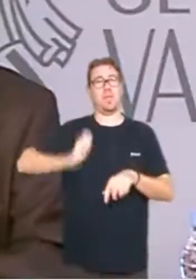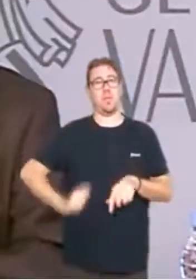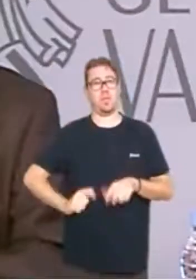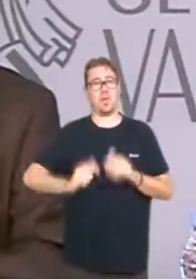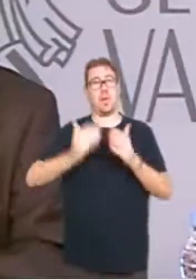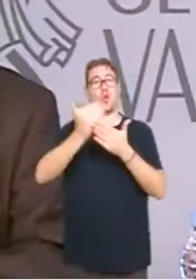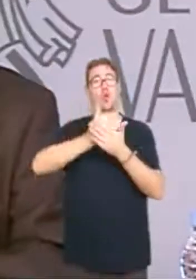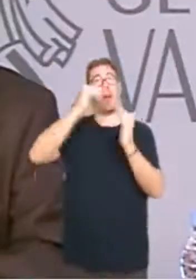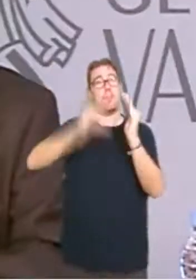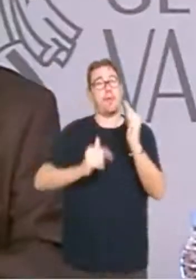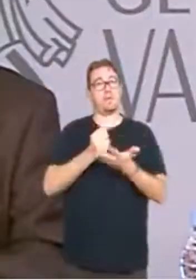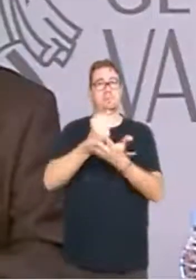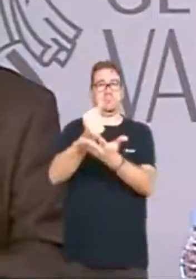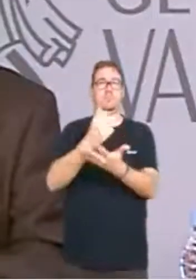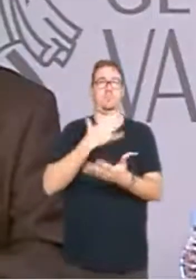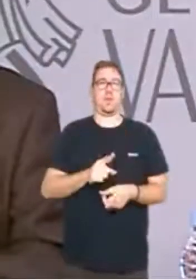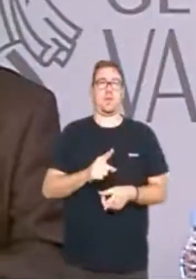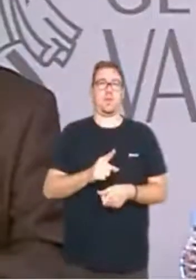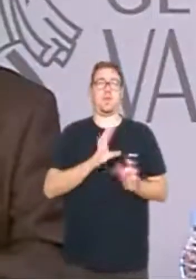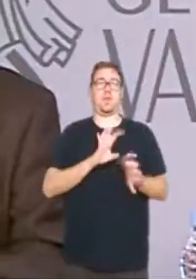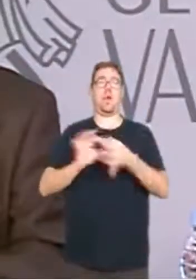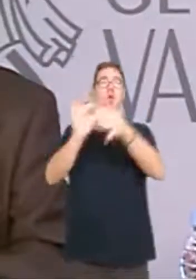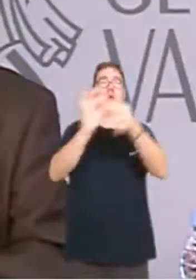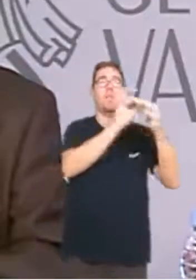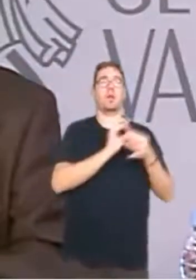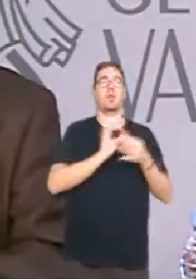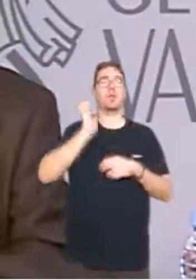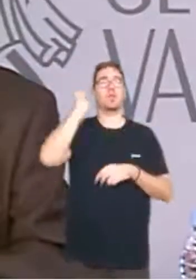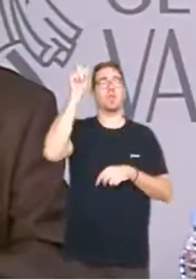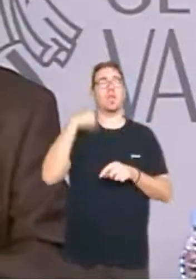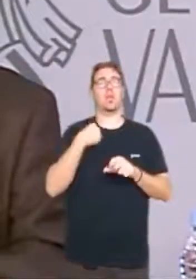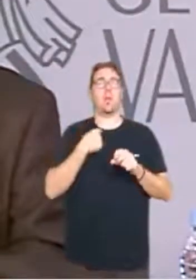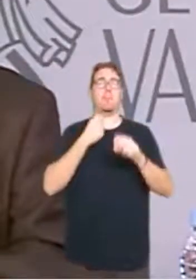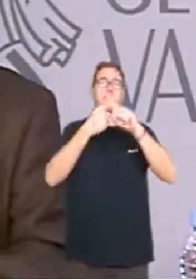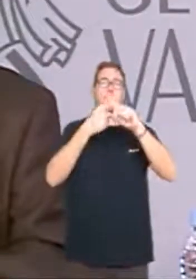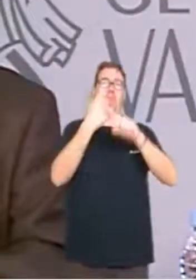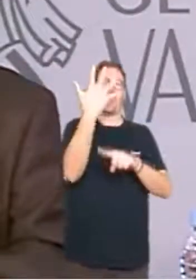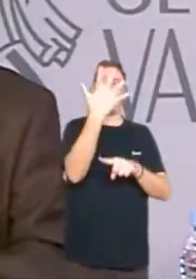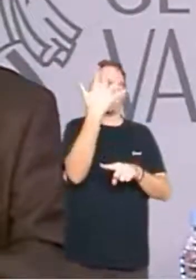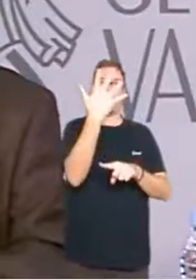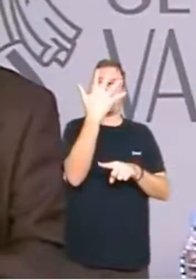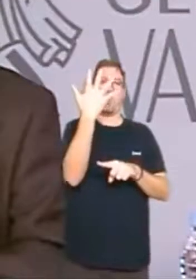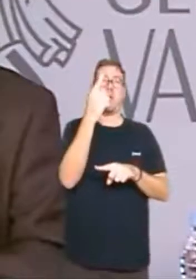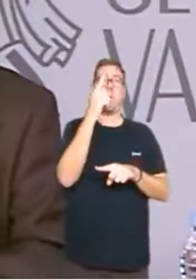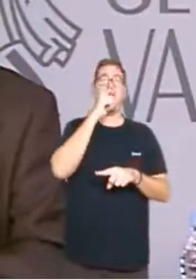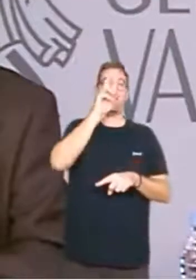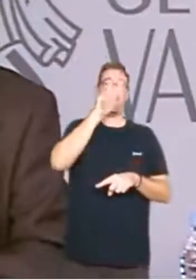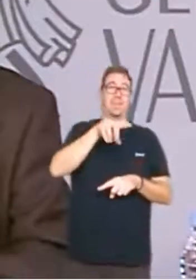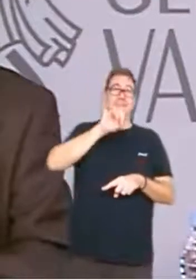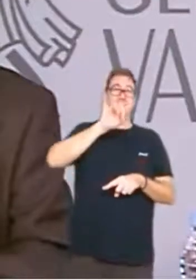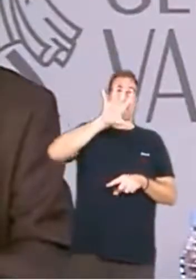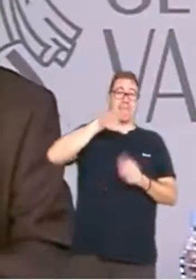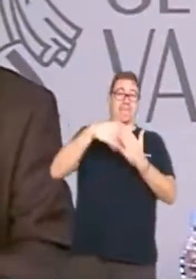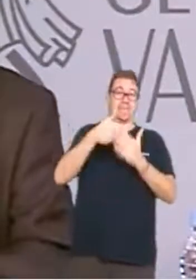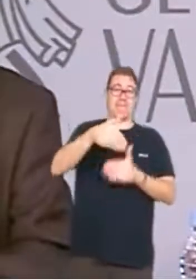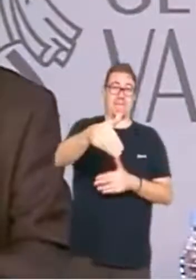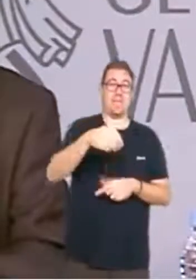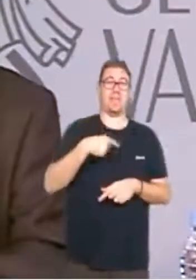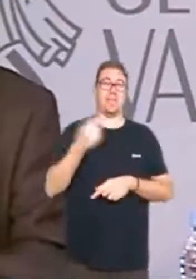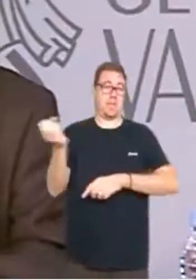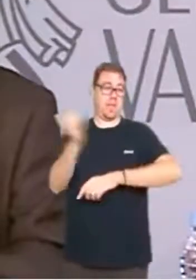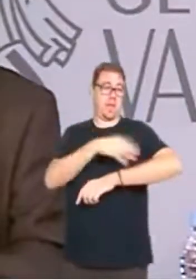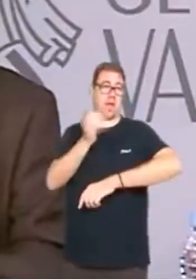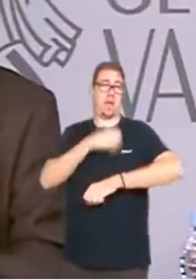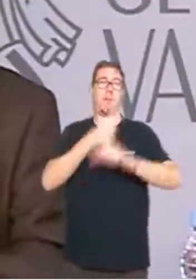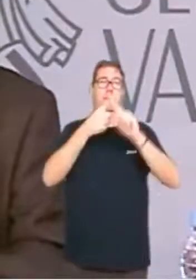En l'apartat de cooperació, la Conselleria ha multiplicat per 5 des de 2015 els fons destinats i som la